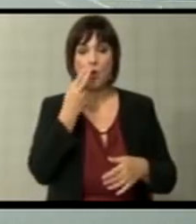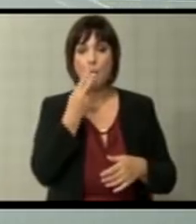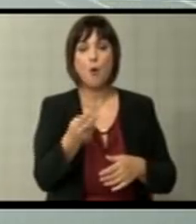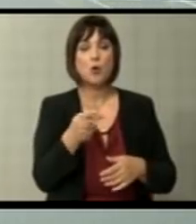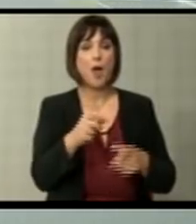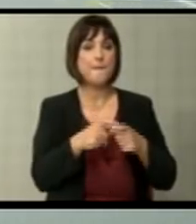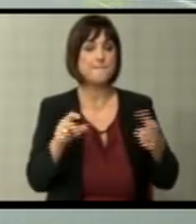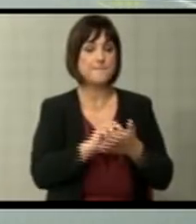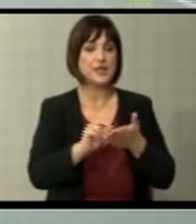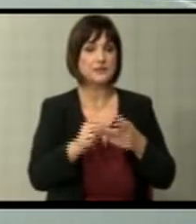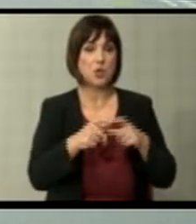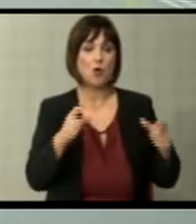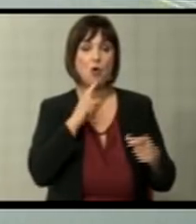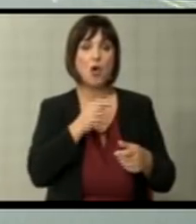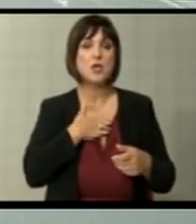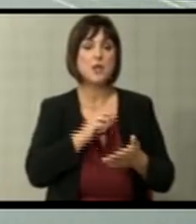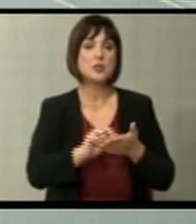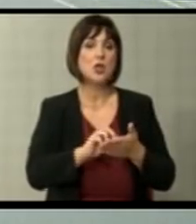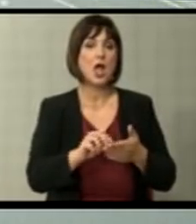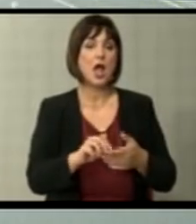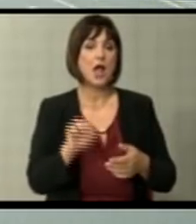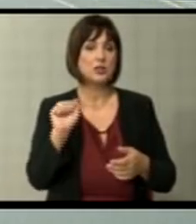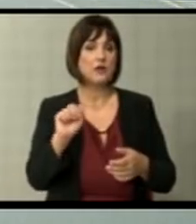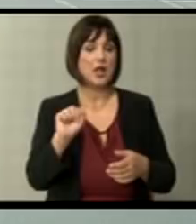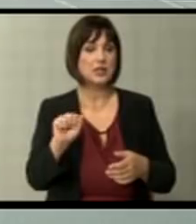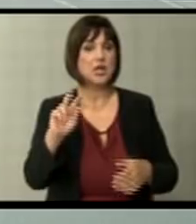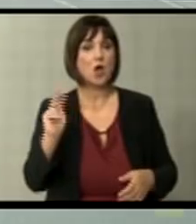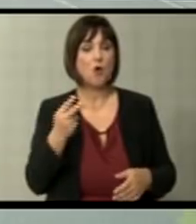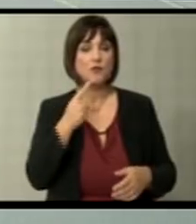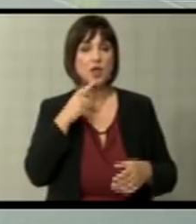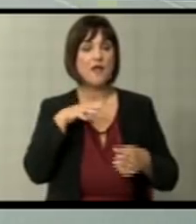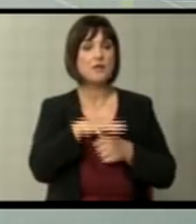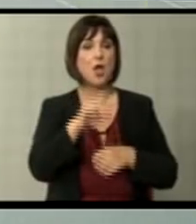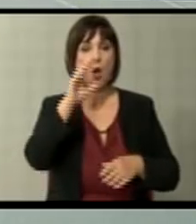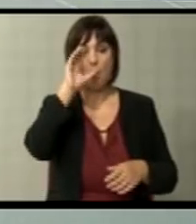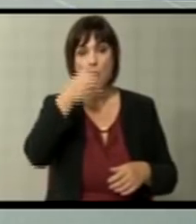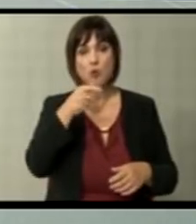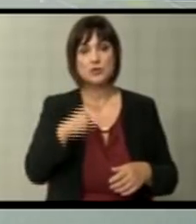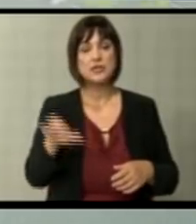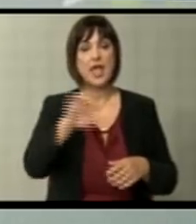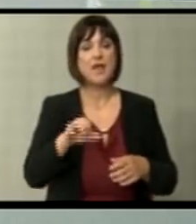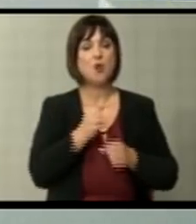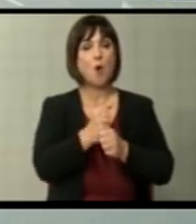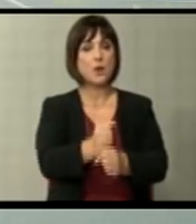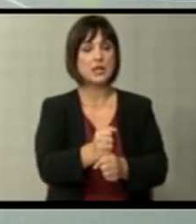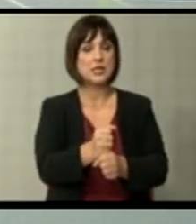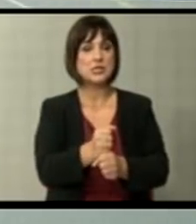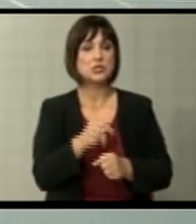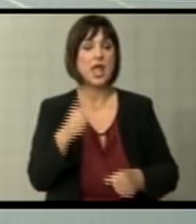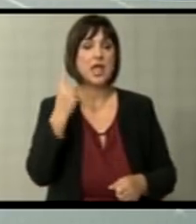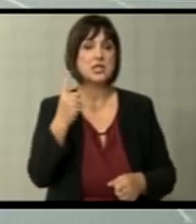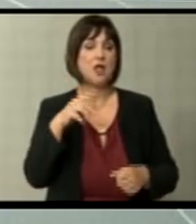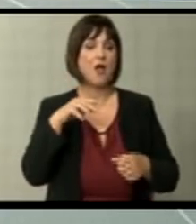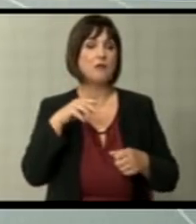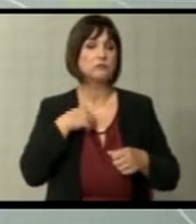в писмото што ви има напишено Атанас Ковачев, еден од највлијателните бугарски европратеници, верајатно еден од